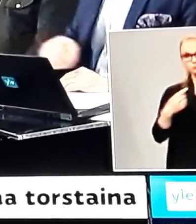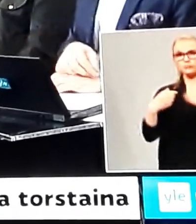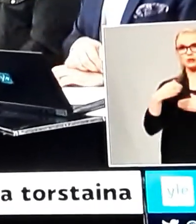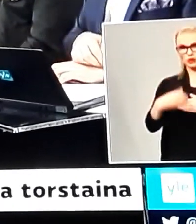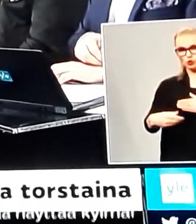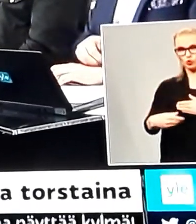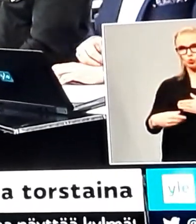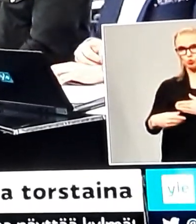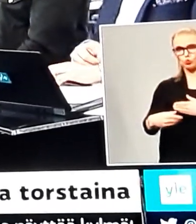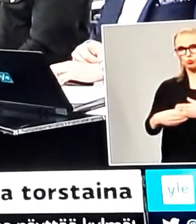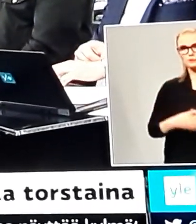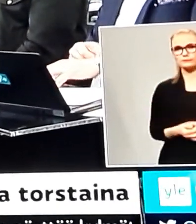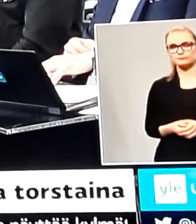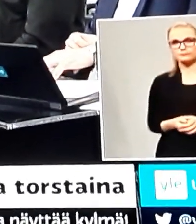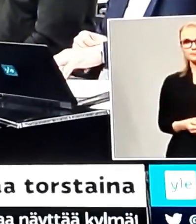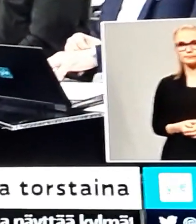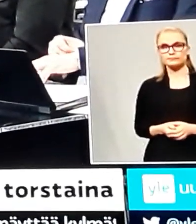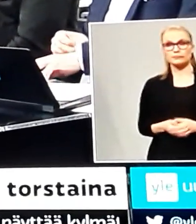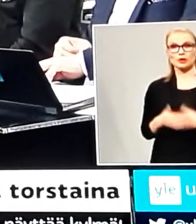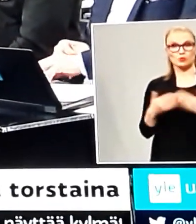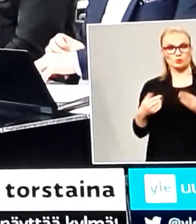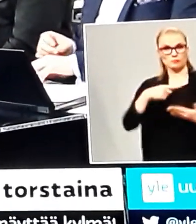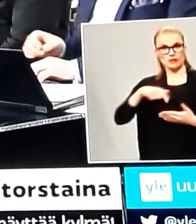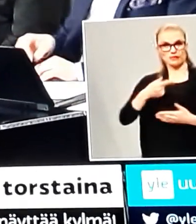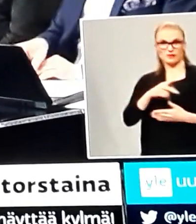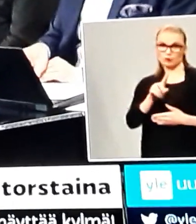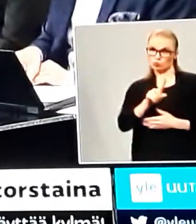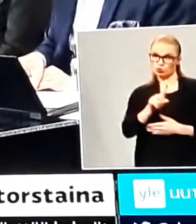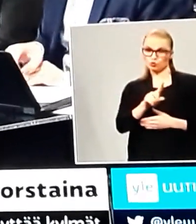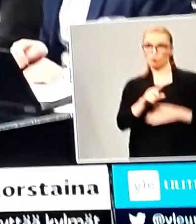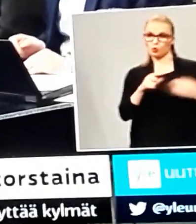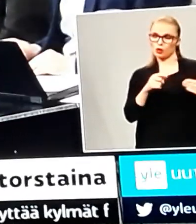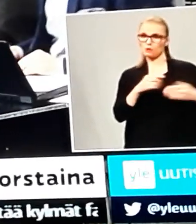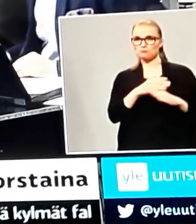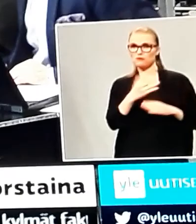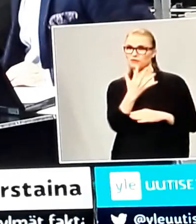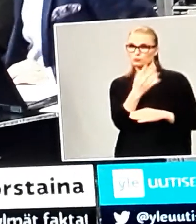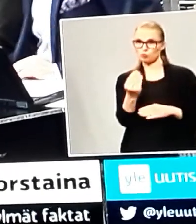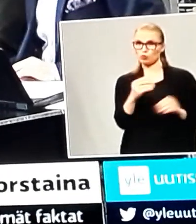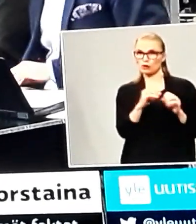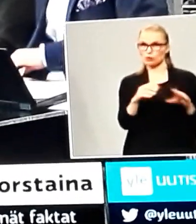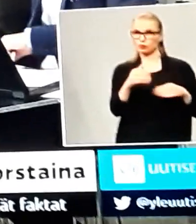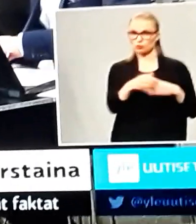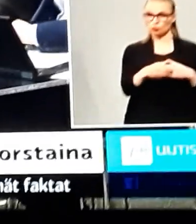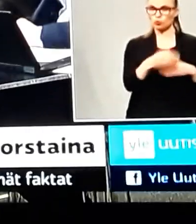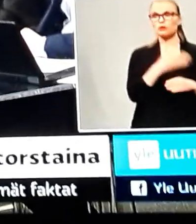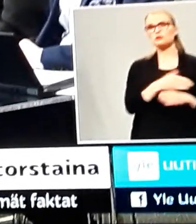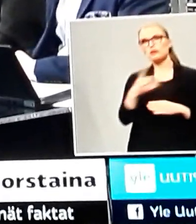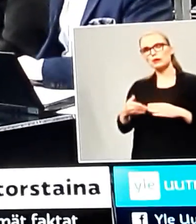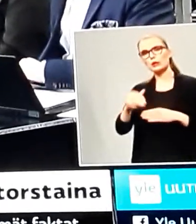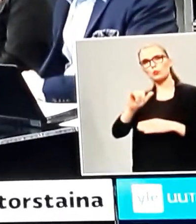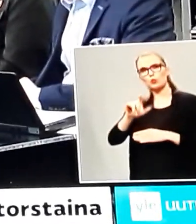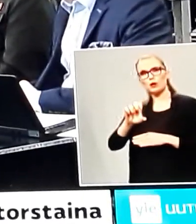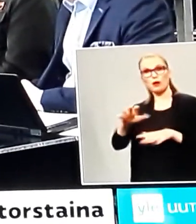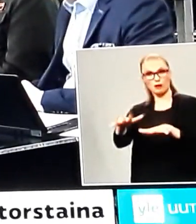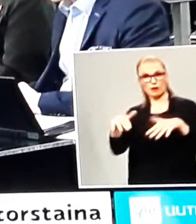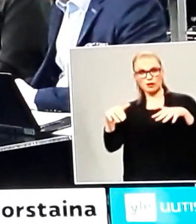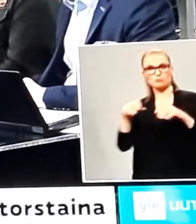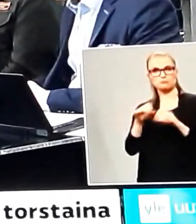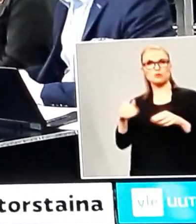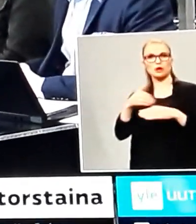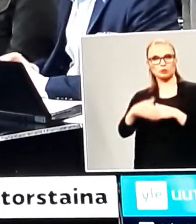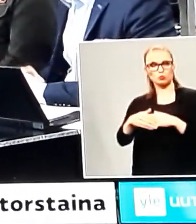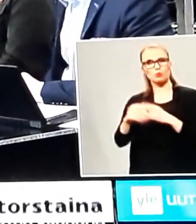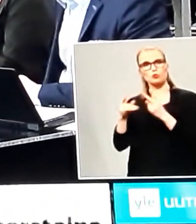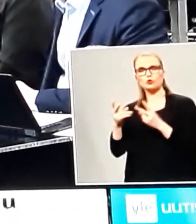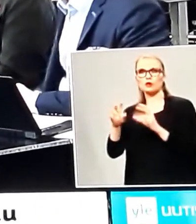senkin jälkeen. Eli meillä on nyt TV1-puolella noin viisi minuuttia aikaa, sen jälkeen jatketaan vielä Yle Areenassa ja Radio